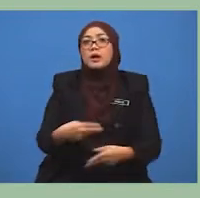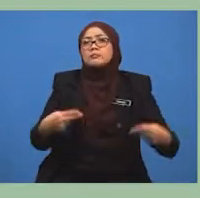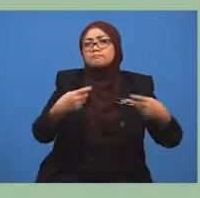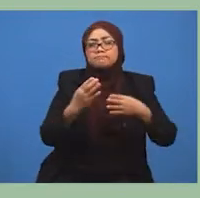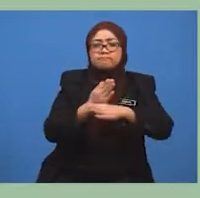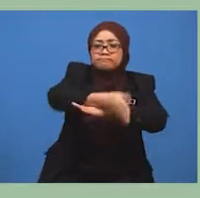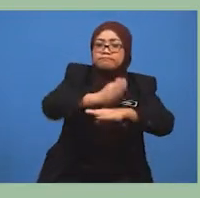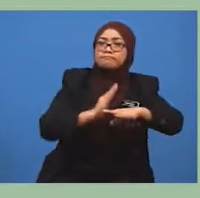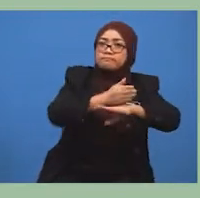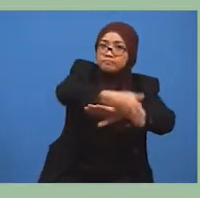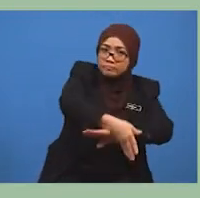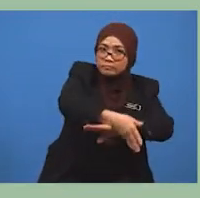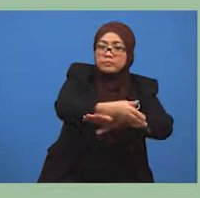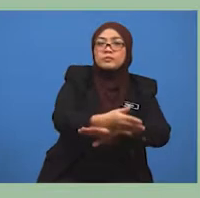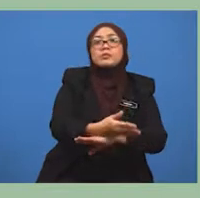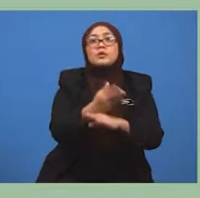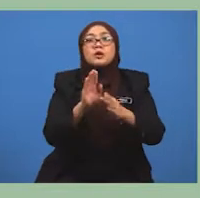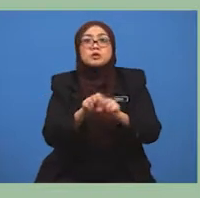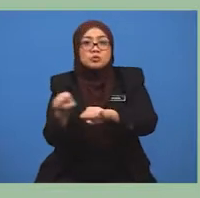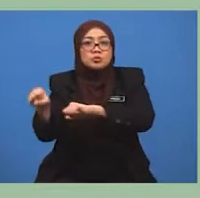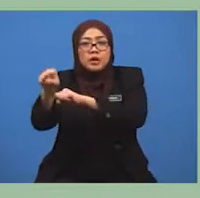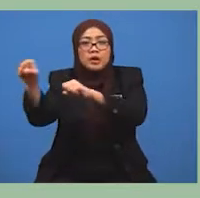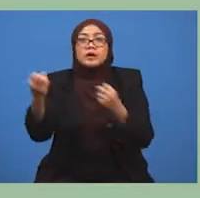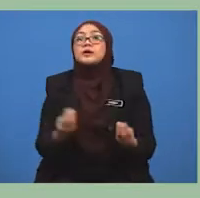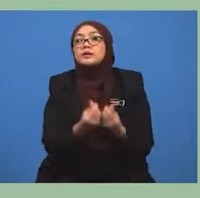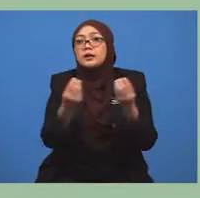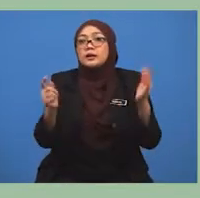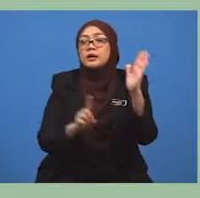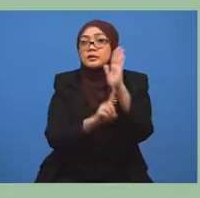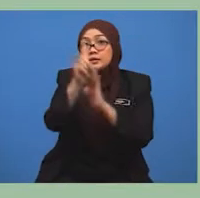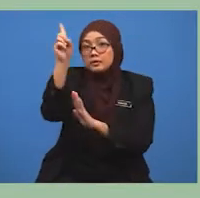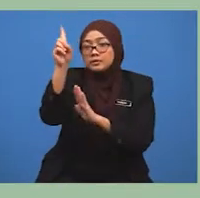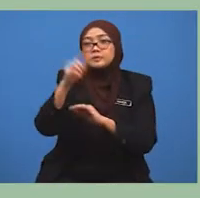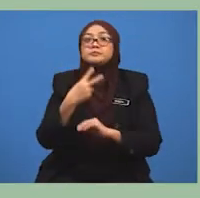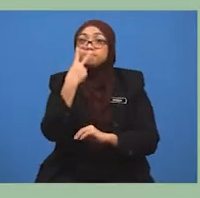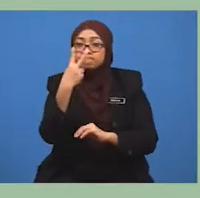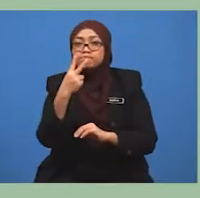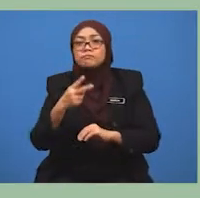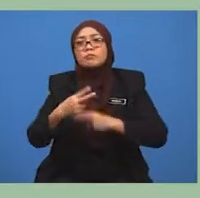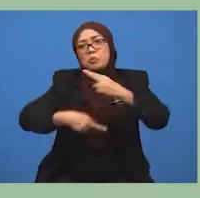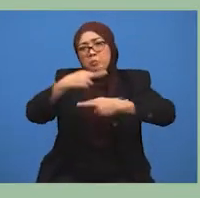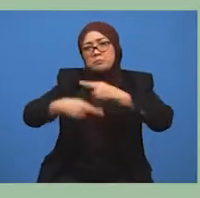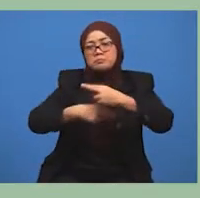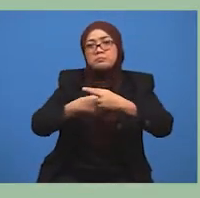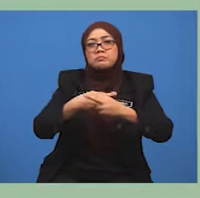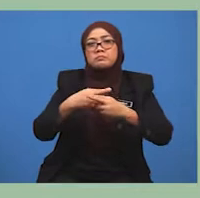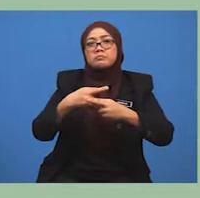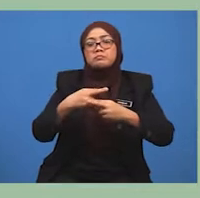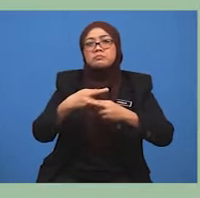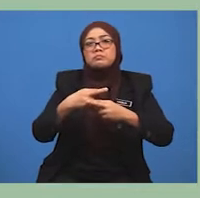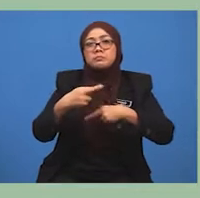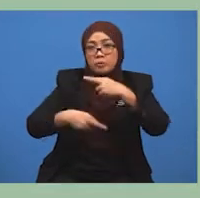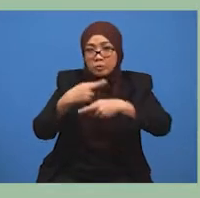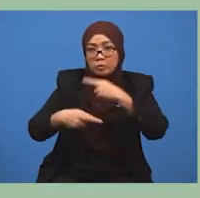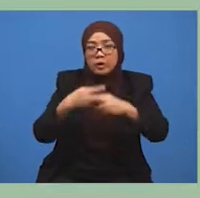dan sungai. Selain itu, laluan bawah tanah bagi projek MRT yang menggunakan teknologi